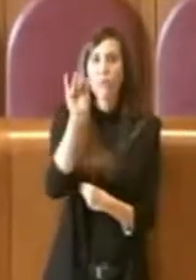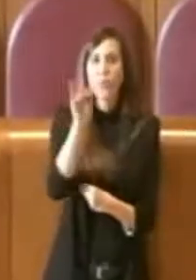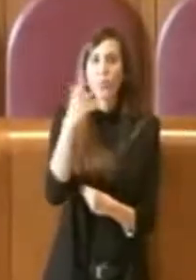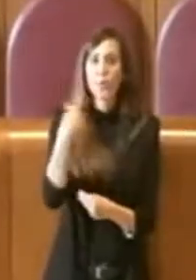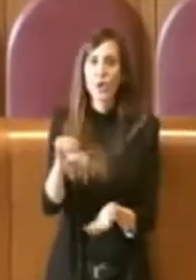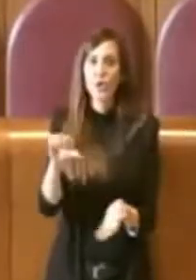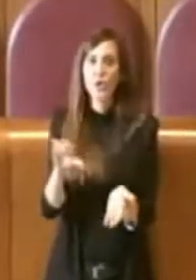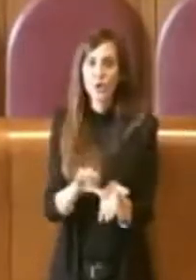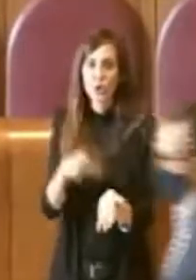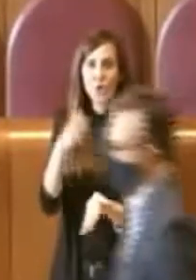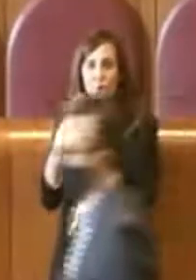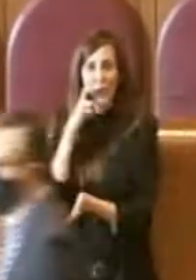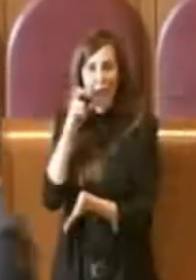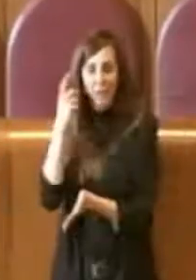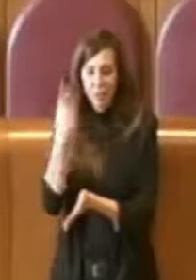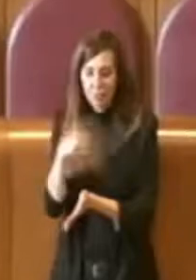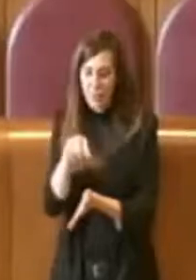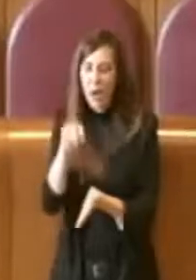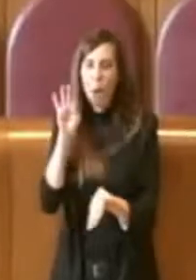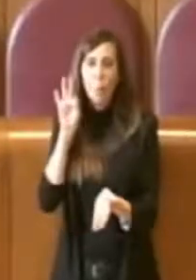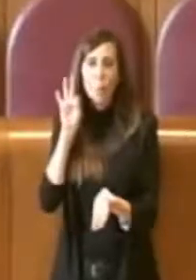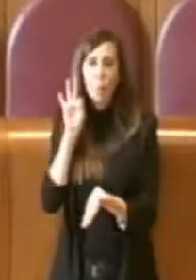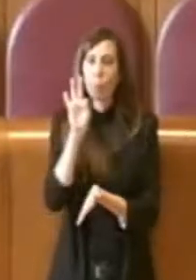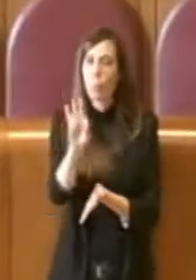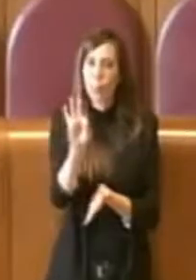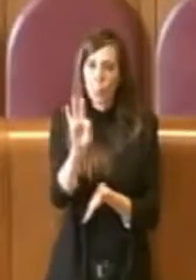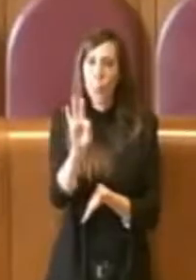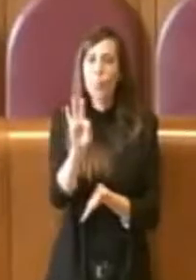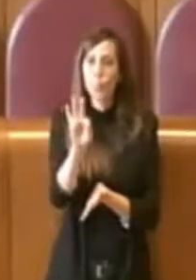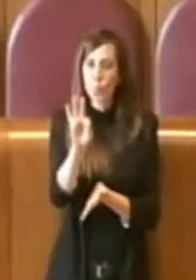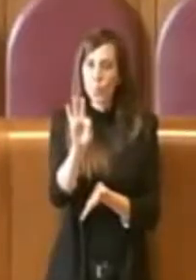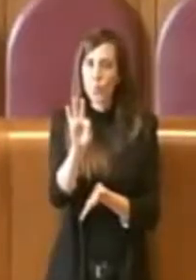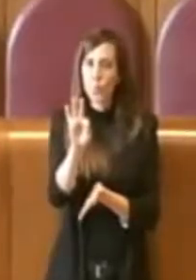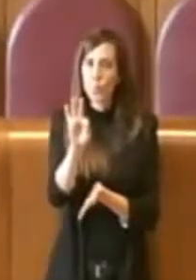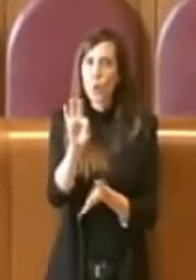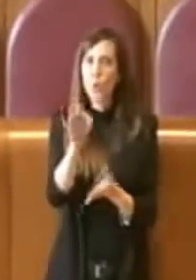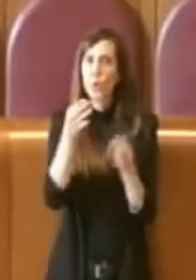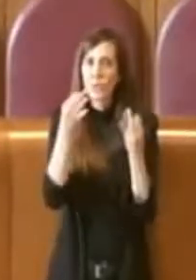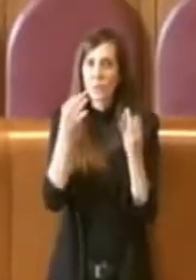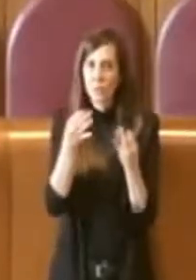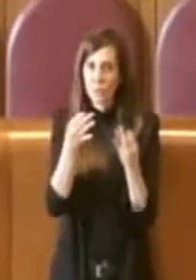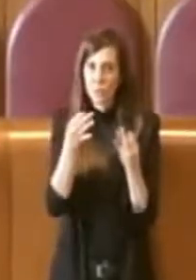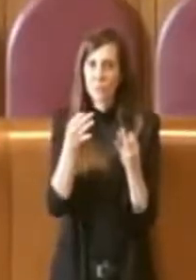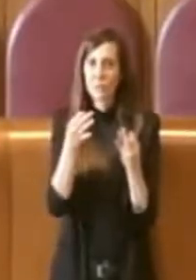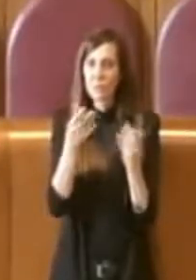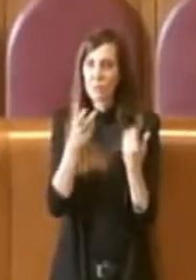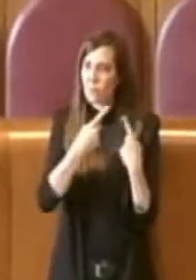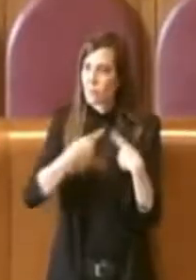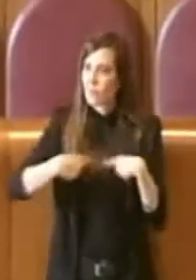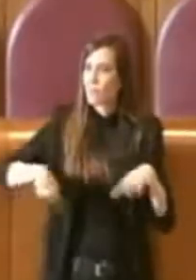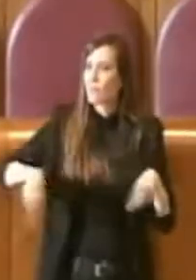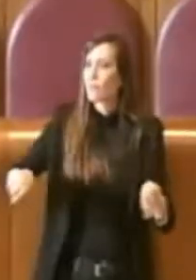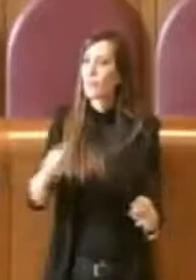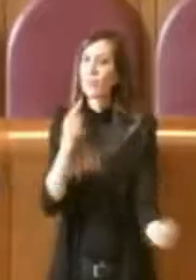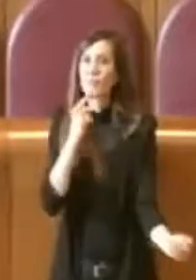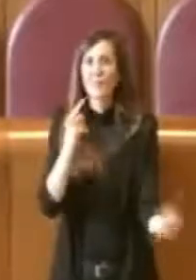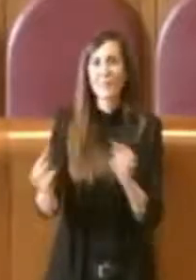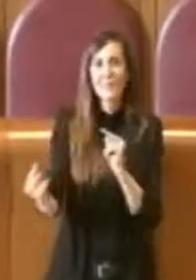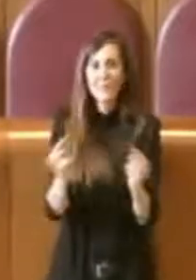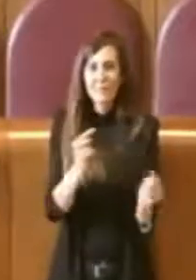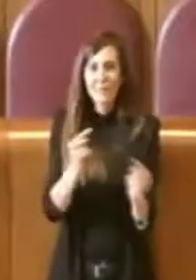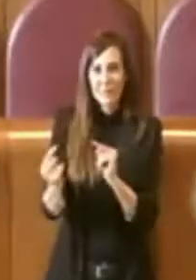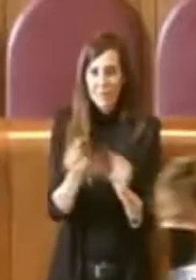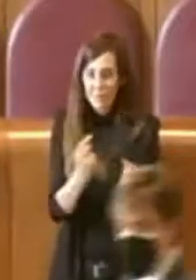è un punto centrale sul cui dobbiamo sicuramente andare a dibattere e prendere una